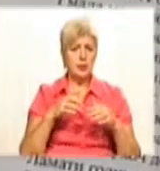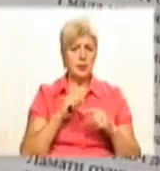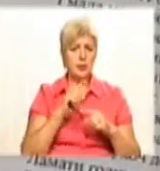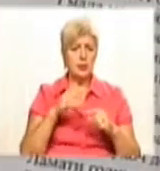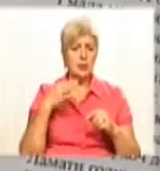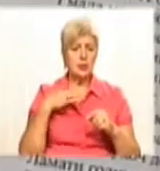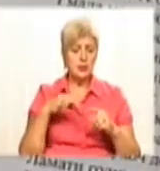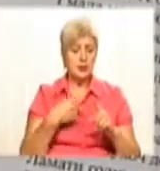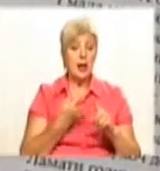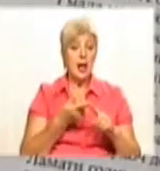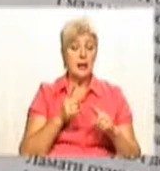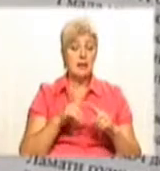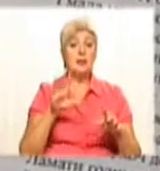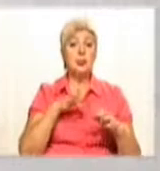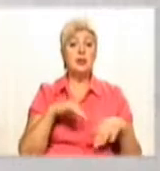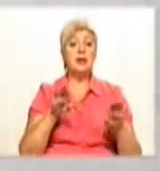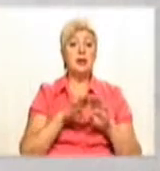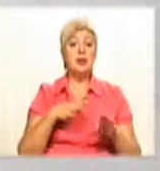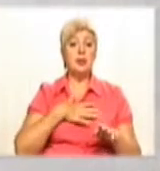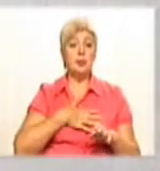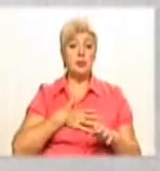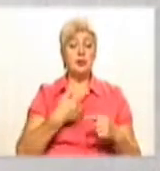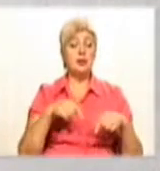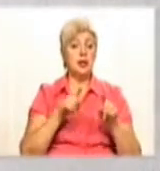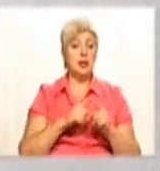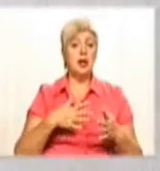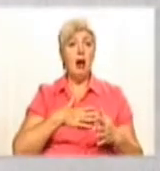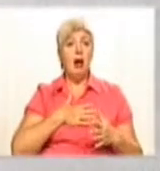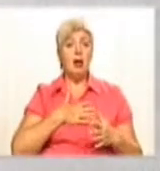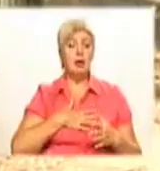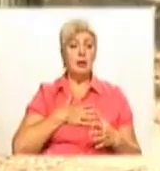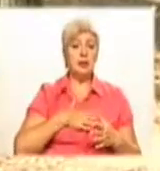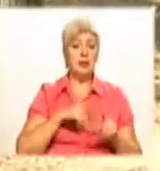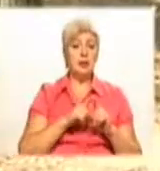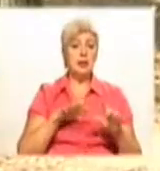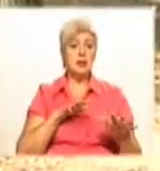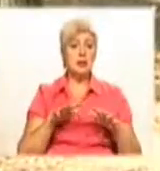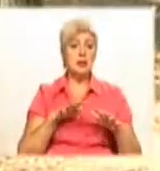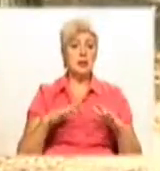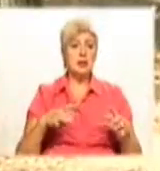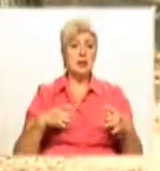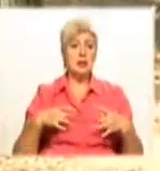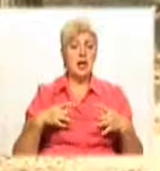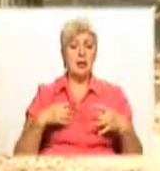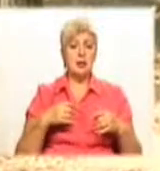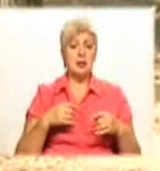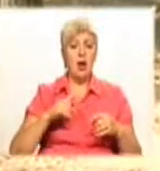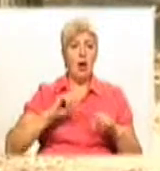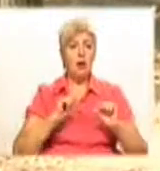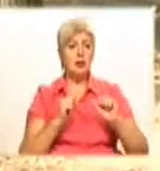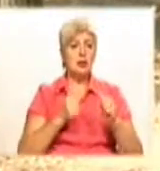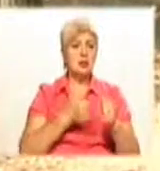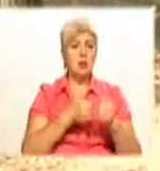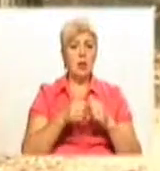Це були такі переживання, такі хвилювання, такі стреси один за одним, один за одним.